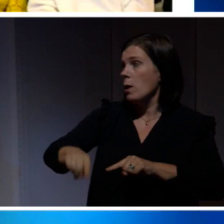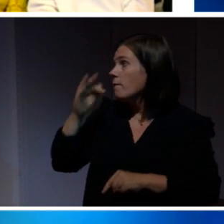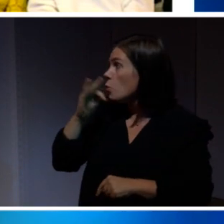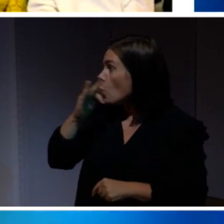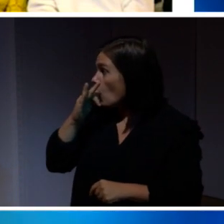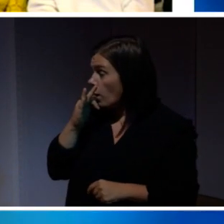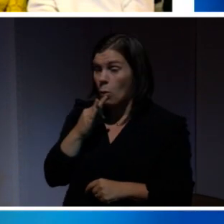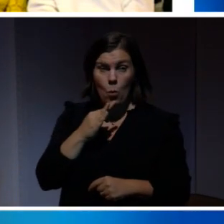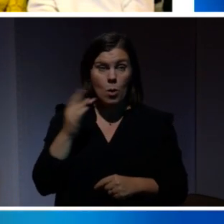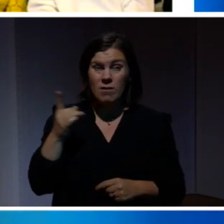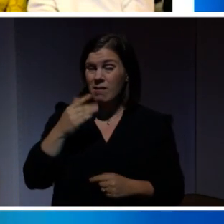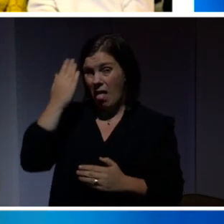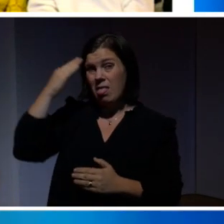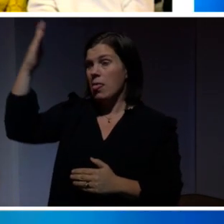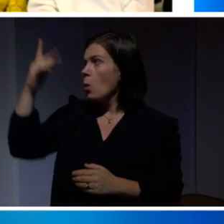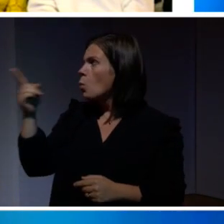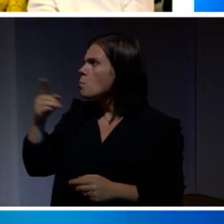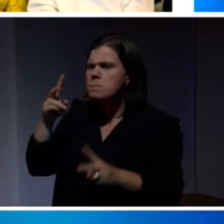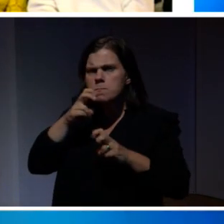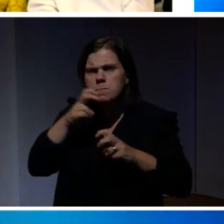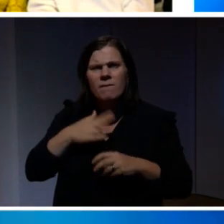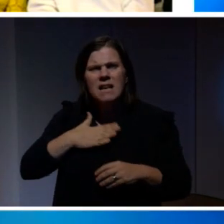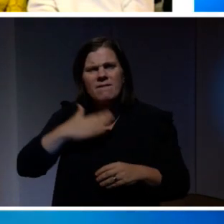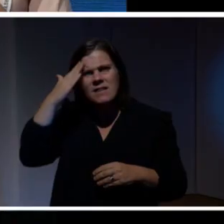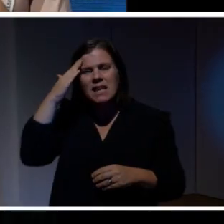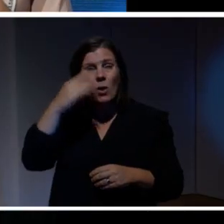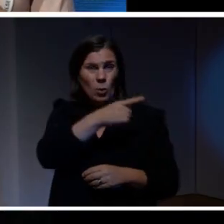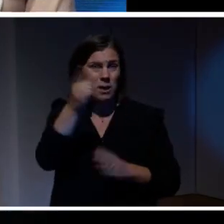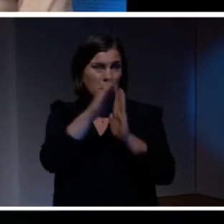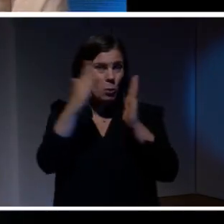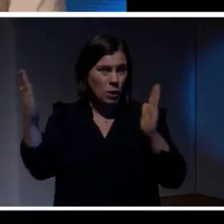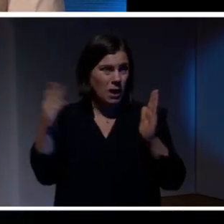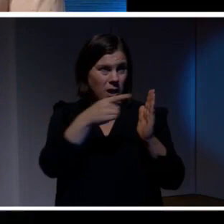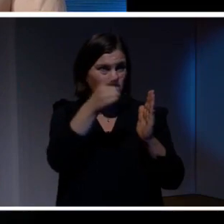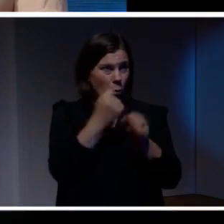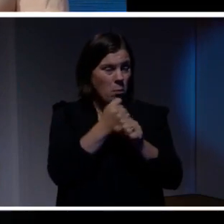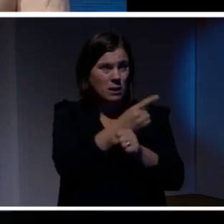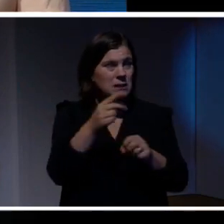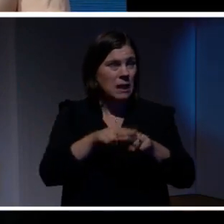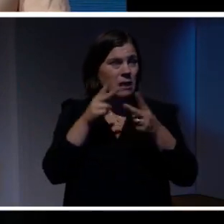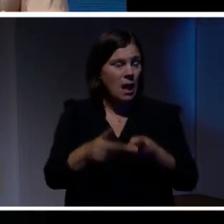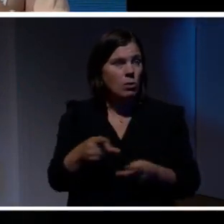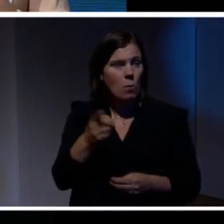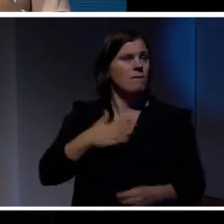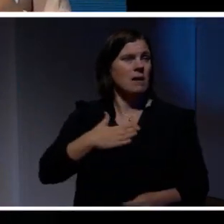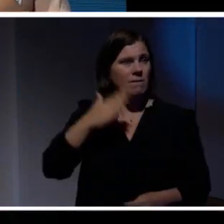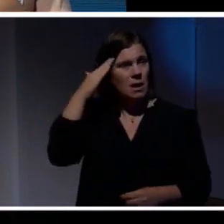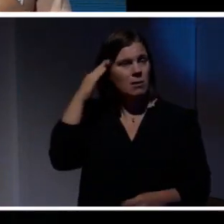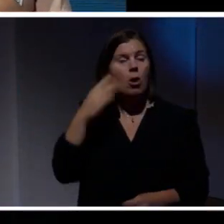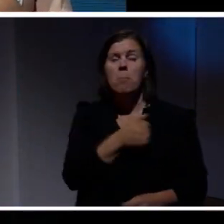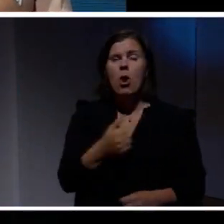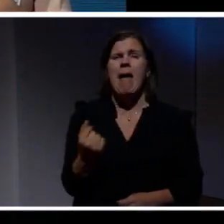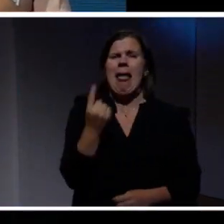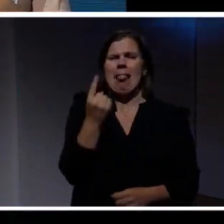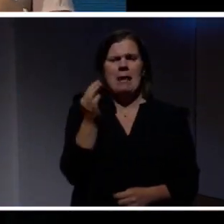här målgruppen som är extremt vetgirig. Och det tror jag många av er som jobbar på bibliotek känner igen. Jag har egentligen bara ställt